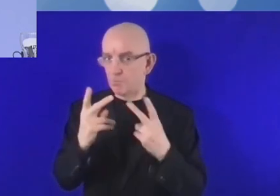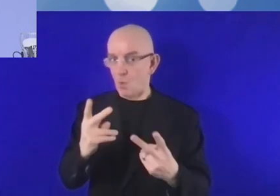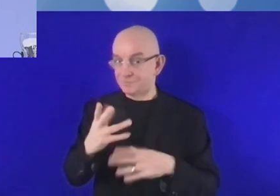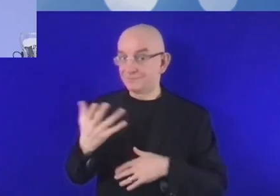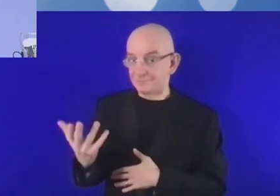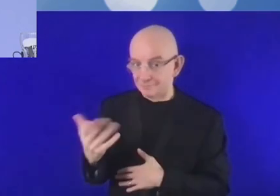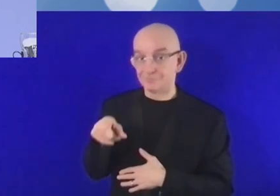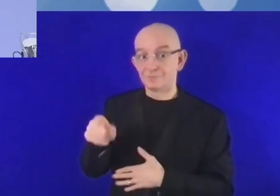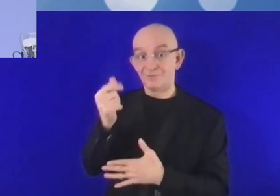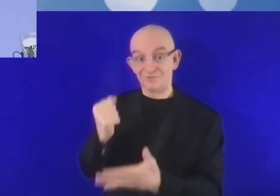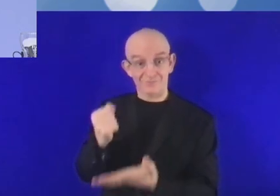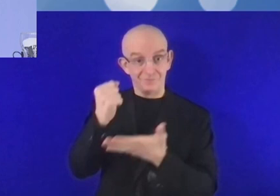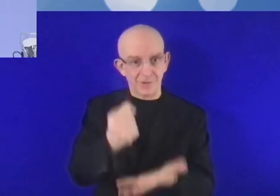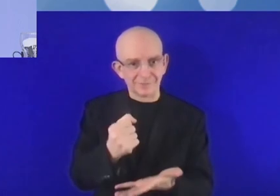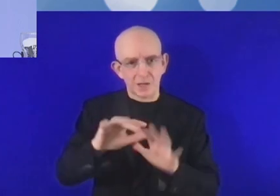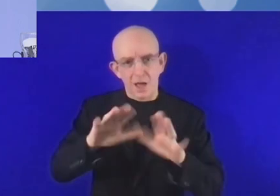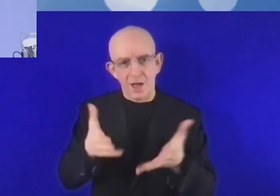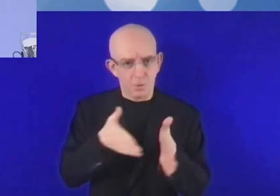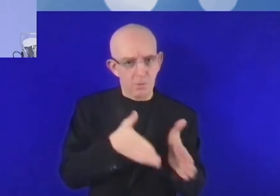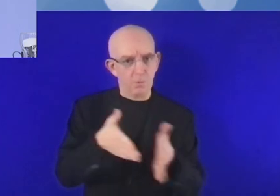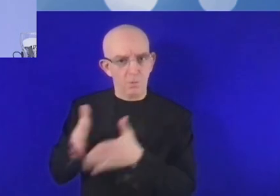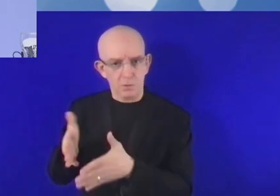suis très général.